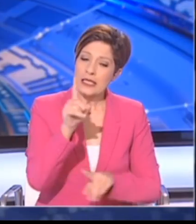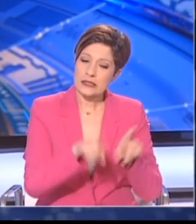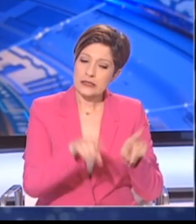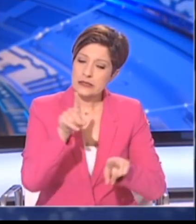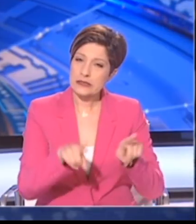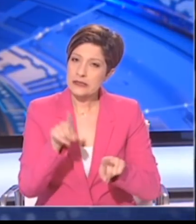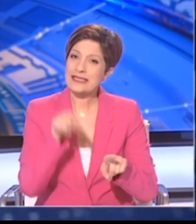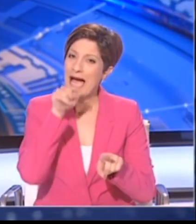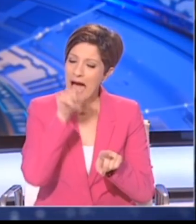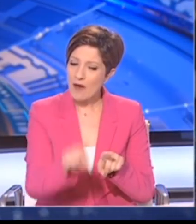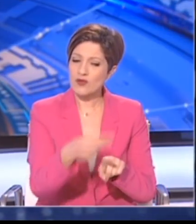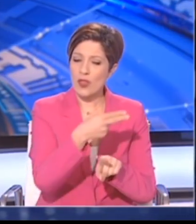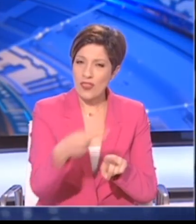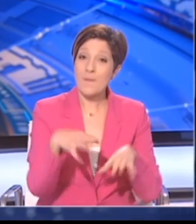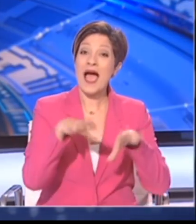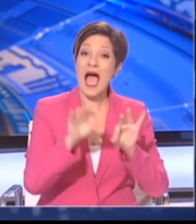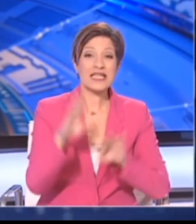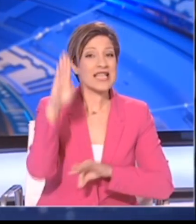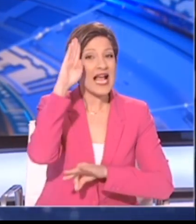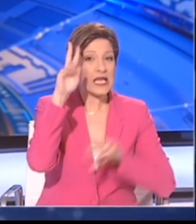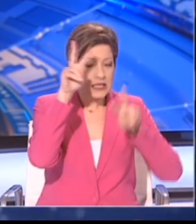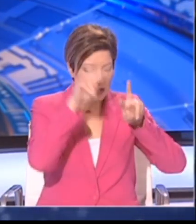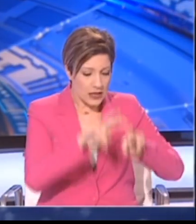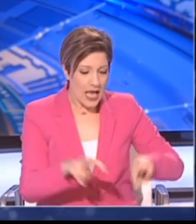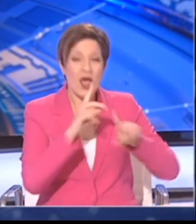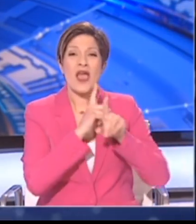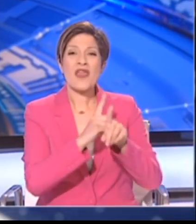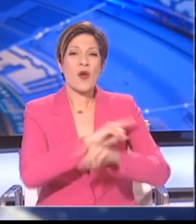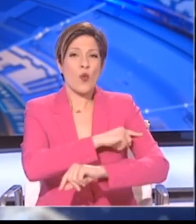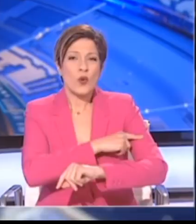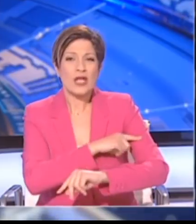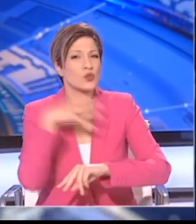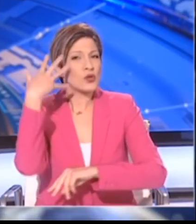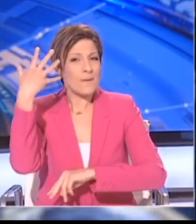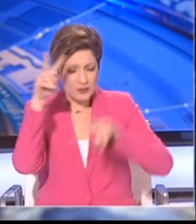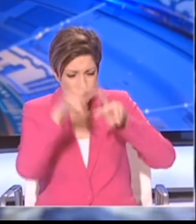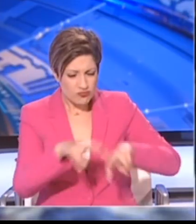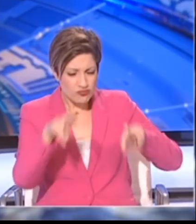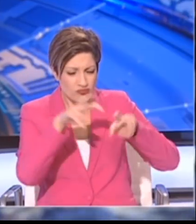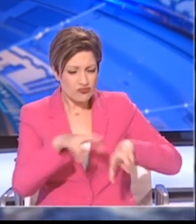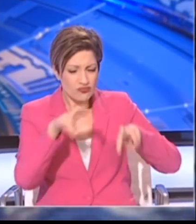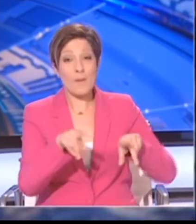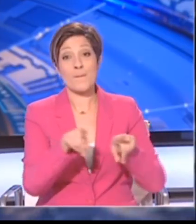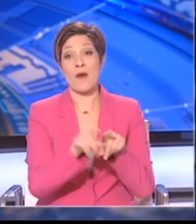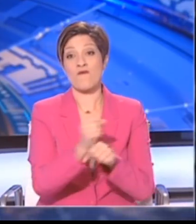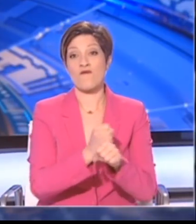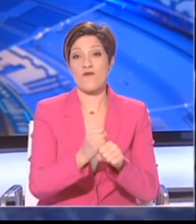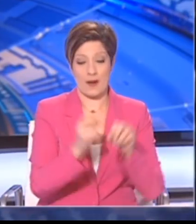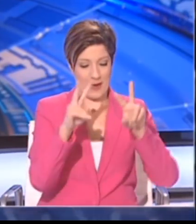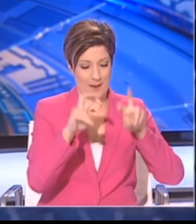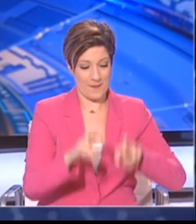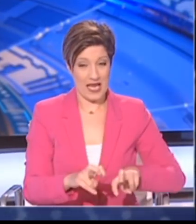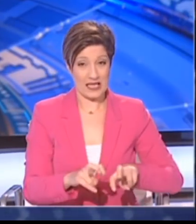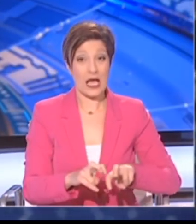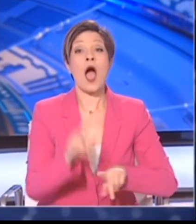και σε αυτόν τον τομέα κλινικές μελέτες χρησιμοποιώντας φάρμακα όπως η χλωροκίνη και η κολχυκίνη. Τα